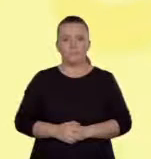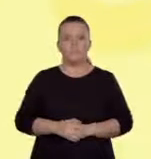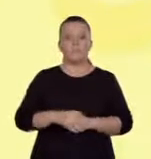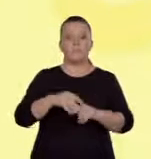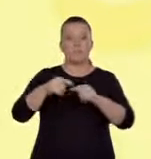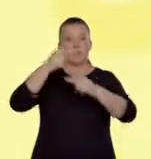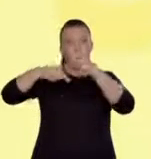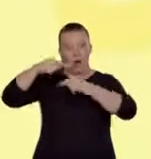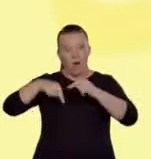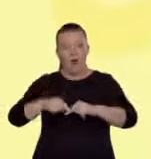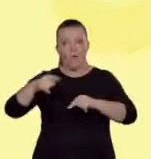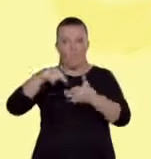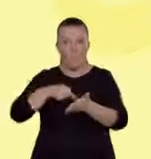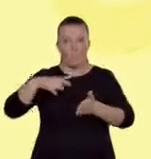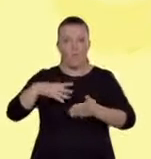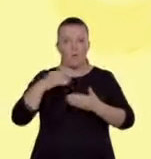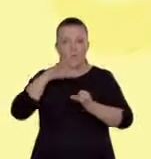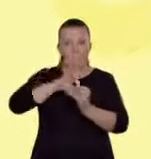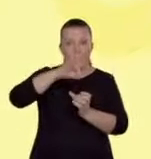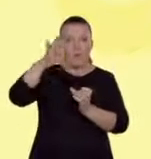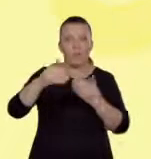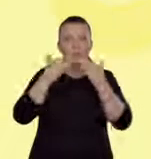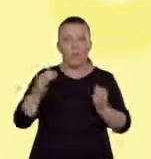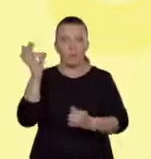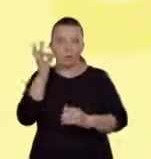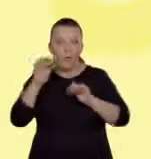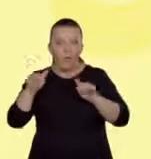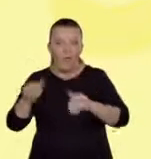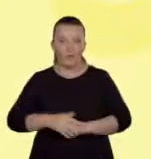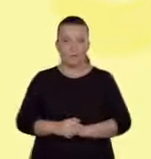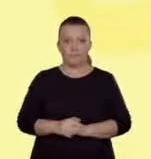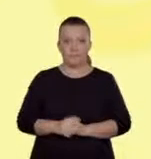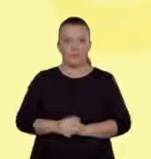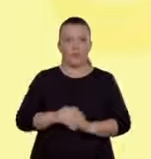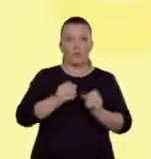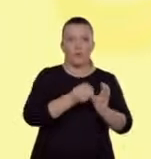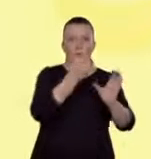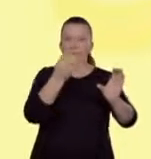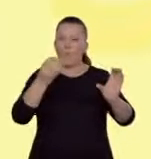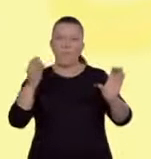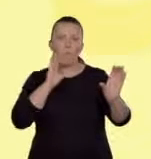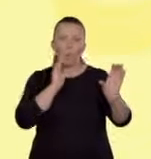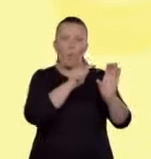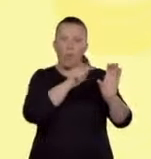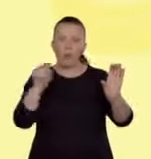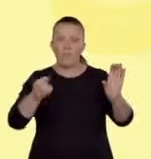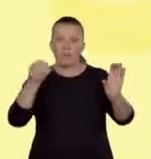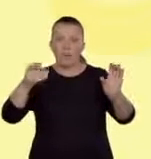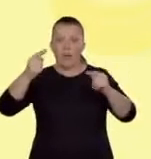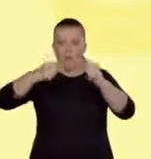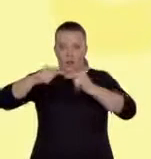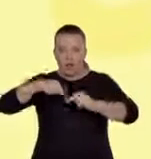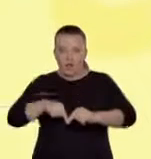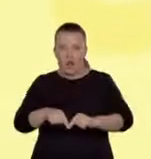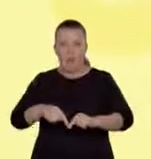owadopylność, podobnie jak dla całych kwiatowych. Kwiaty, przodka, wszystkich rutewek prawdopodobnie nie odbiegały znacząco od